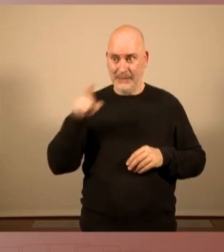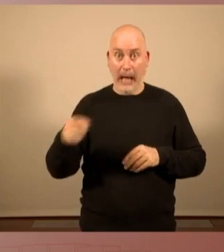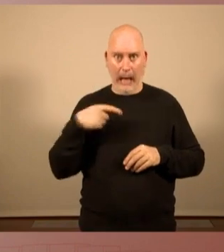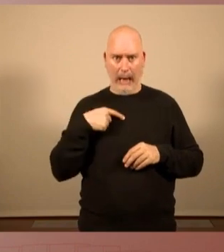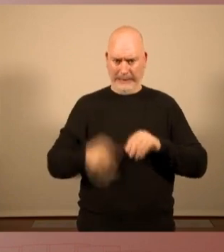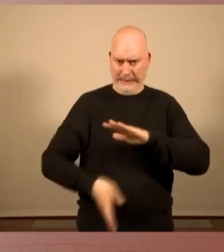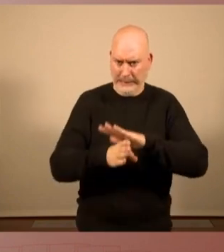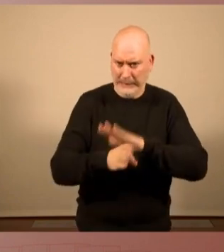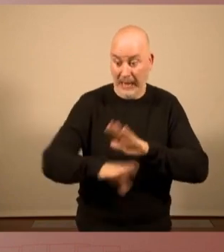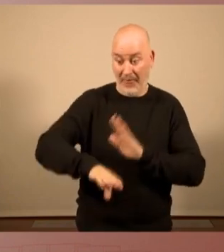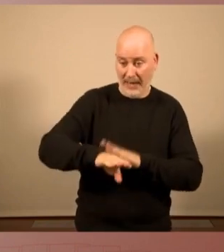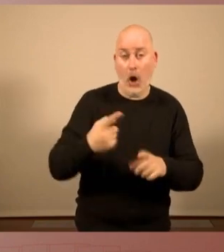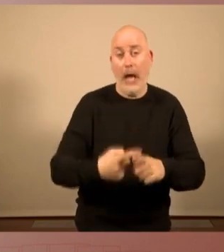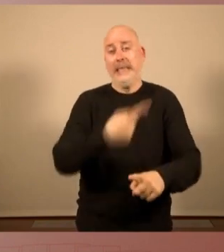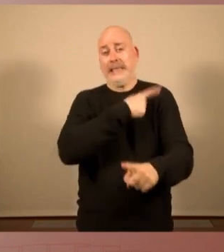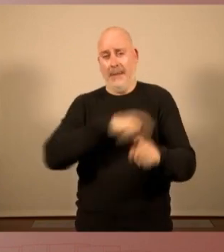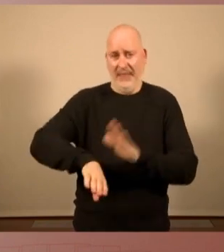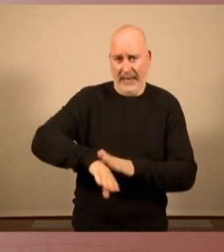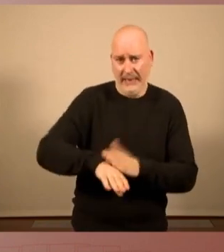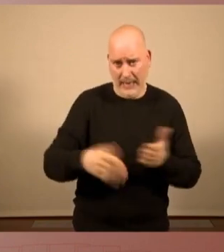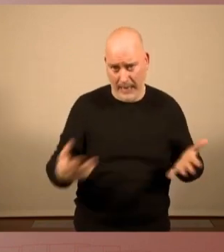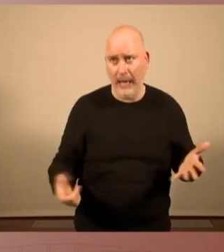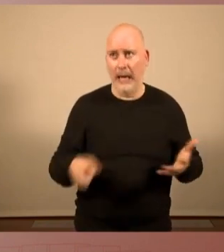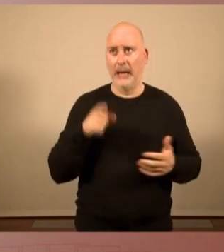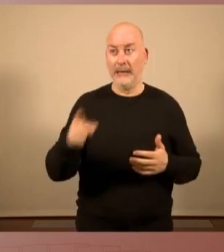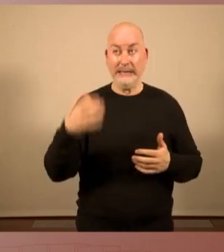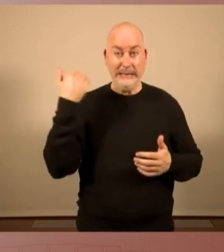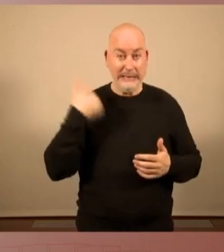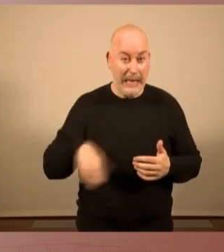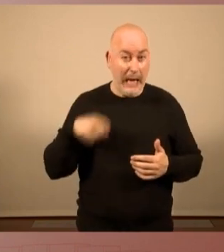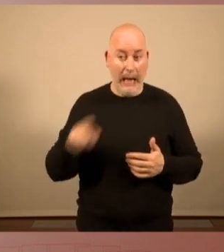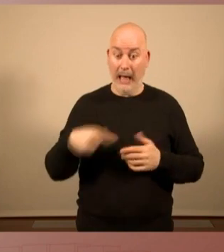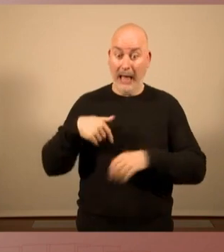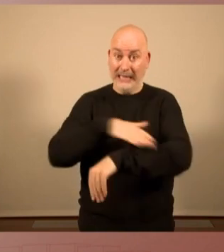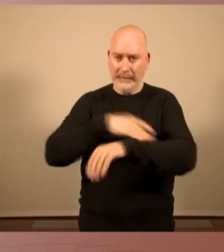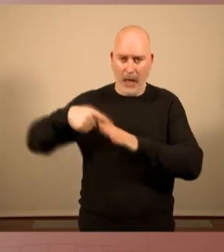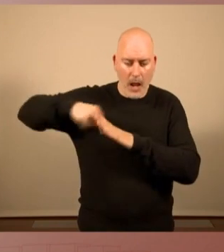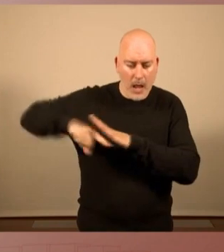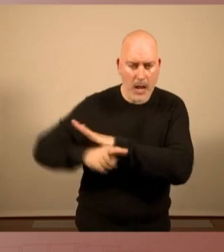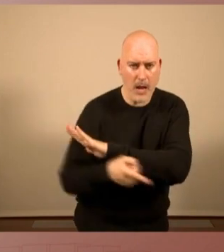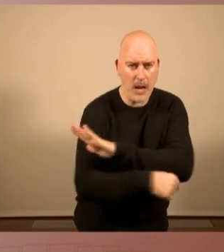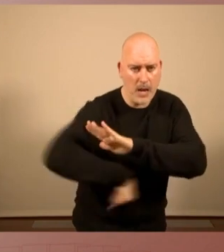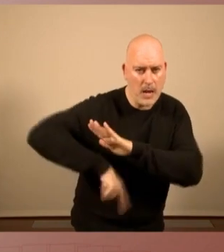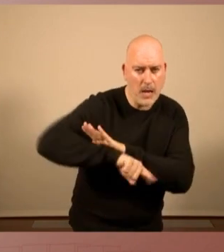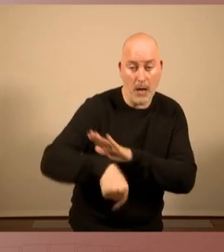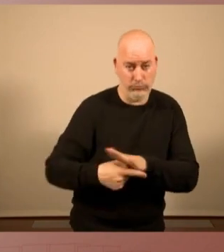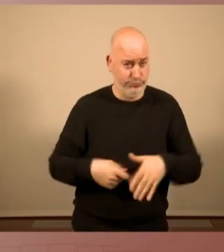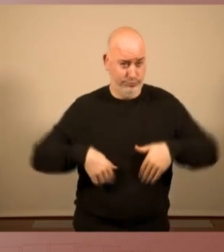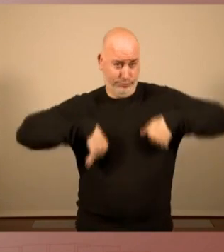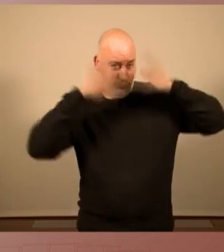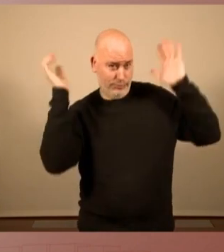dreta i per l'extrema dreta. Les esclavagueres de l'Estat actuant impunament la corrupció com un element